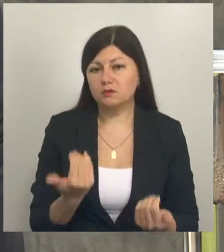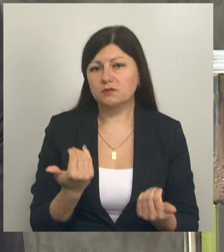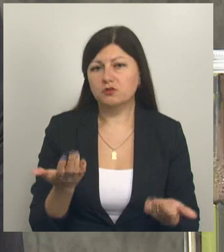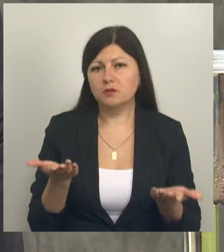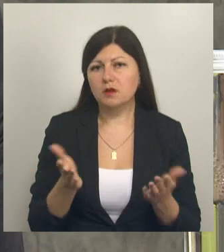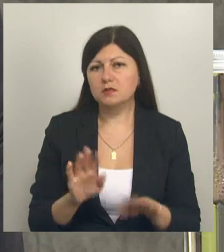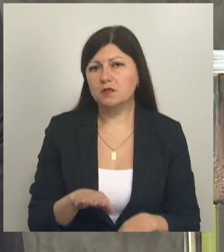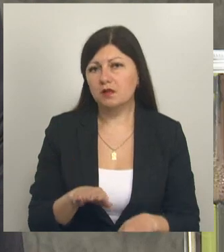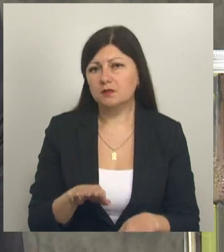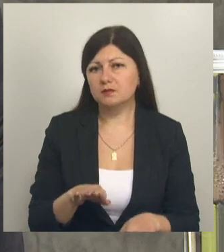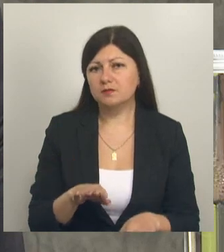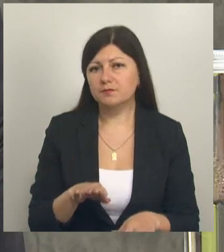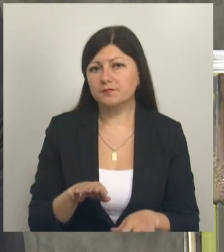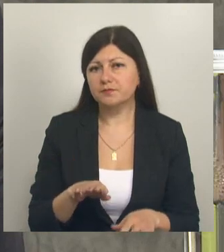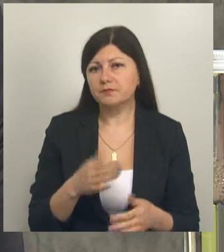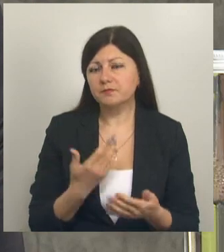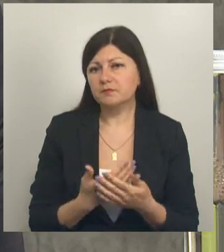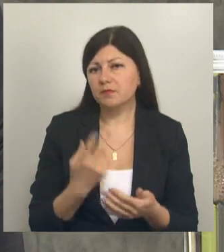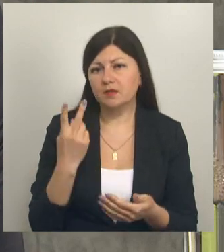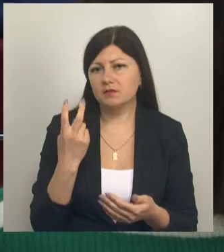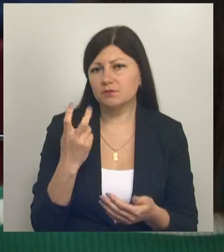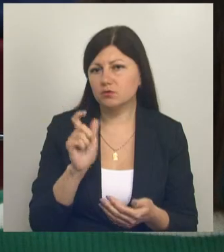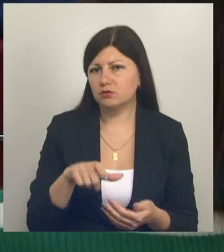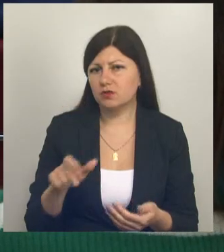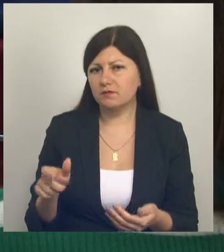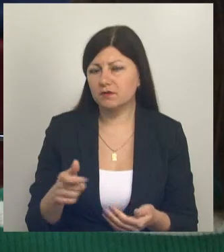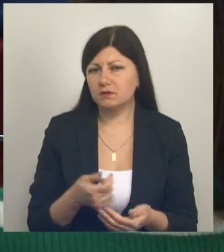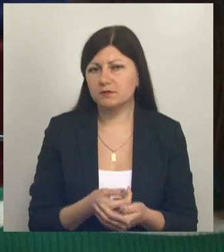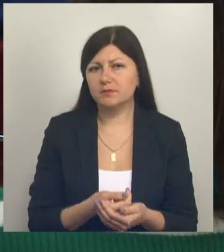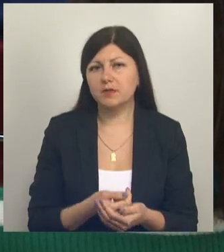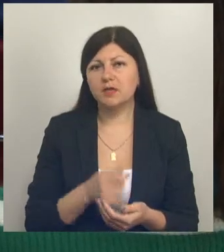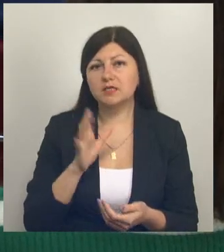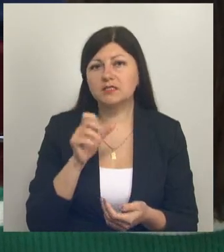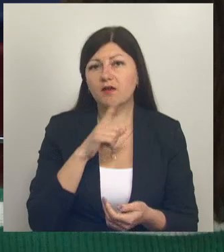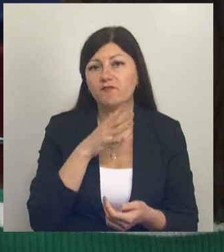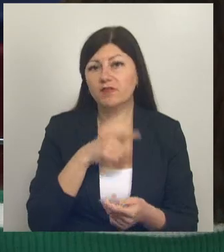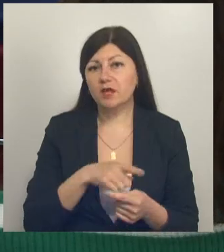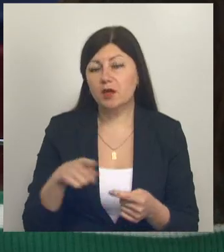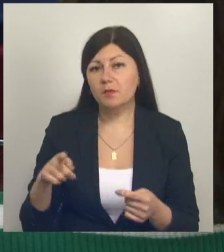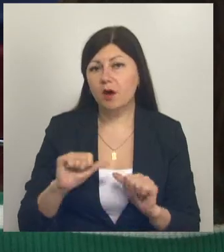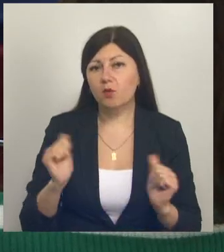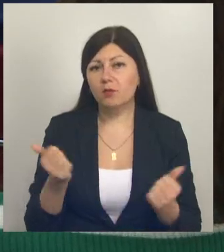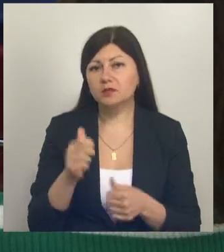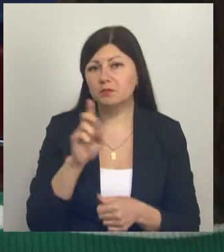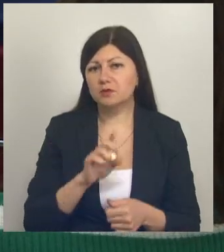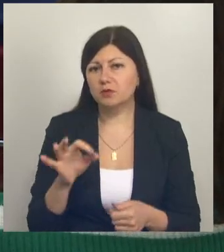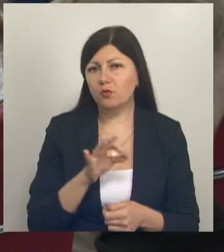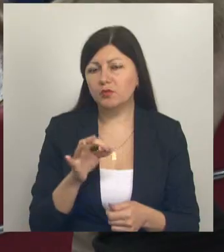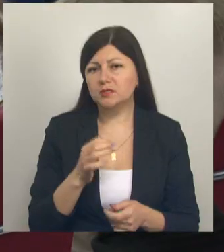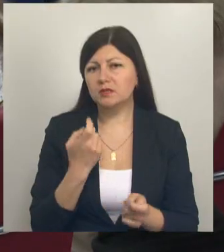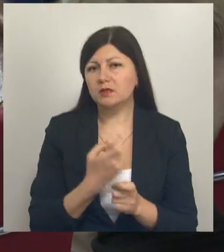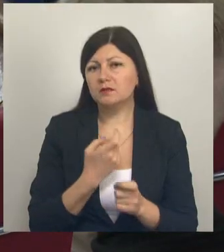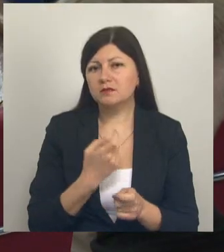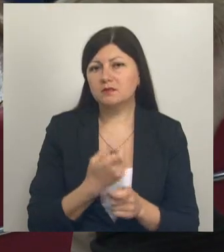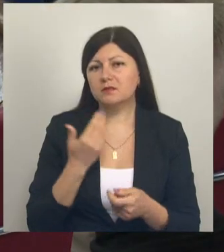около 200 человек. За время оккупации Белгородской области нацисты и их